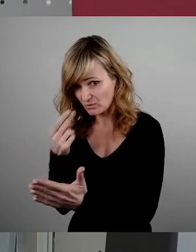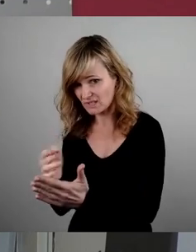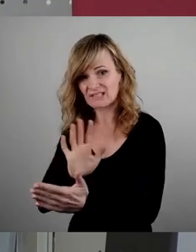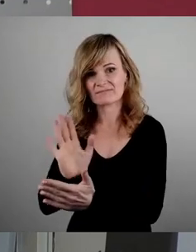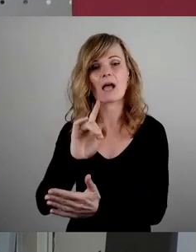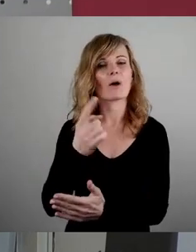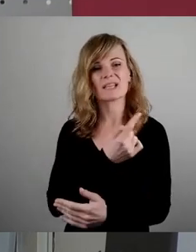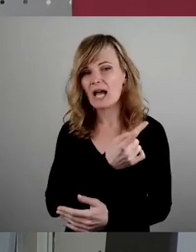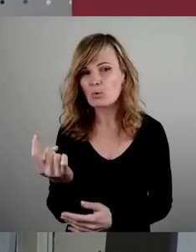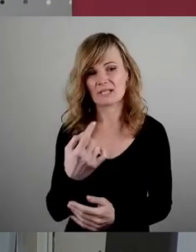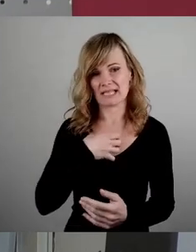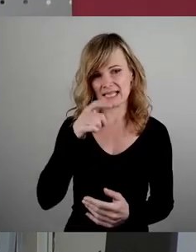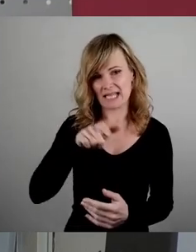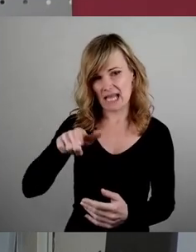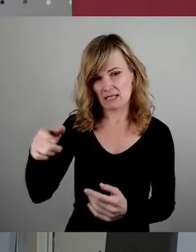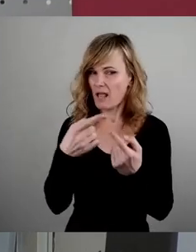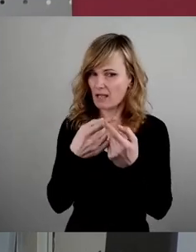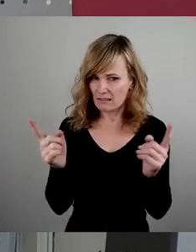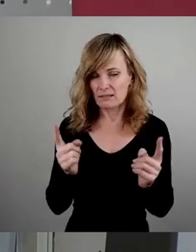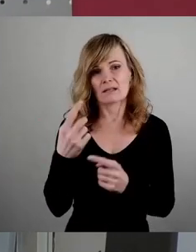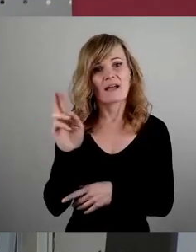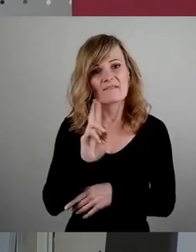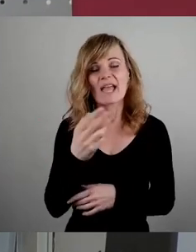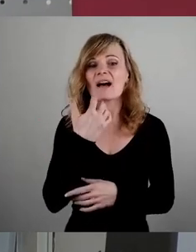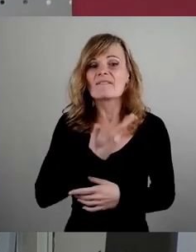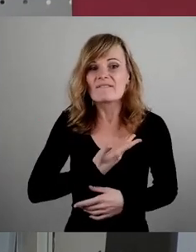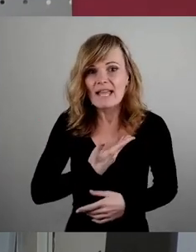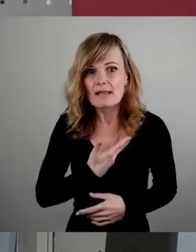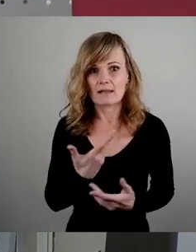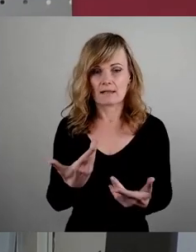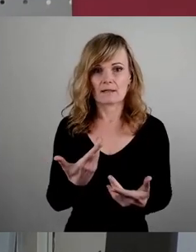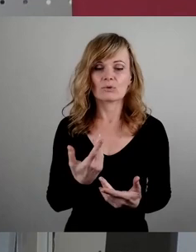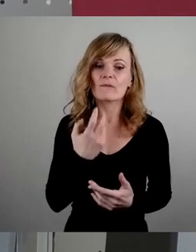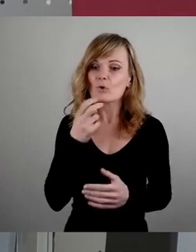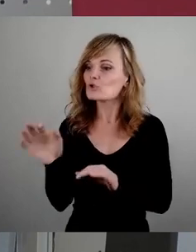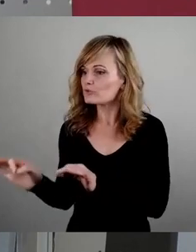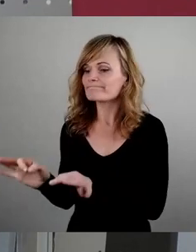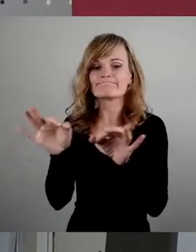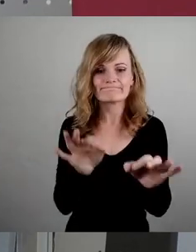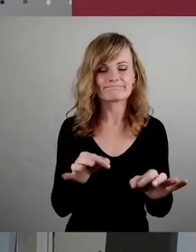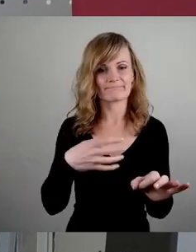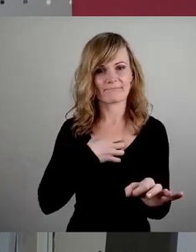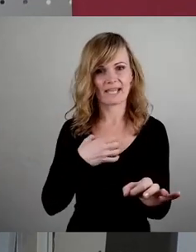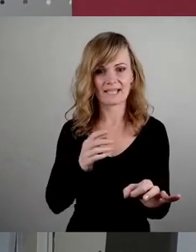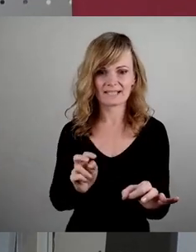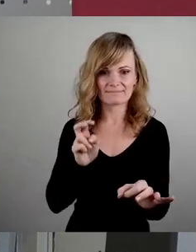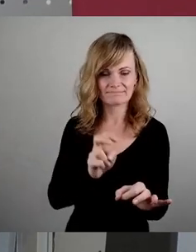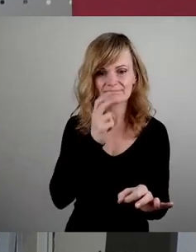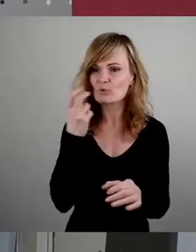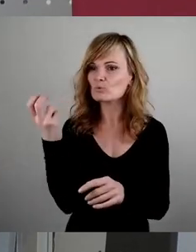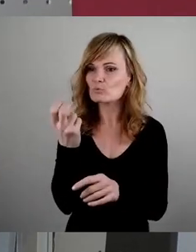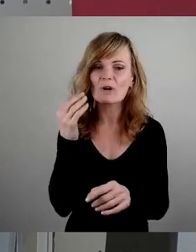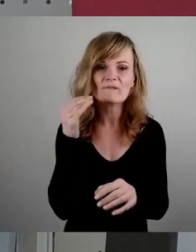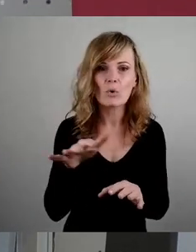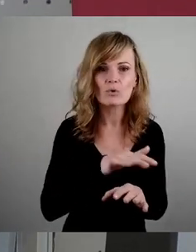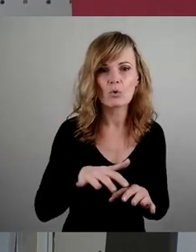Dresdnerinnen und Dresdner und diejenigen, die das werden wollen und nach Dresden ziehen wollen, können das bestätigen, dass es in